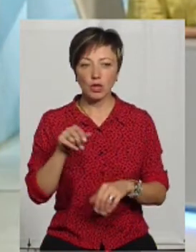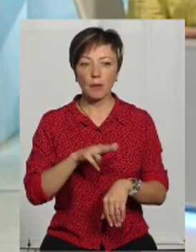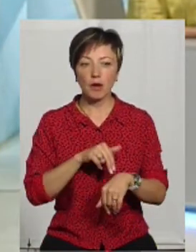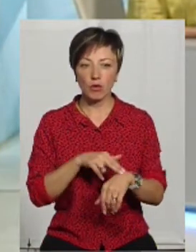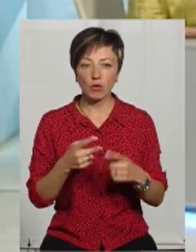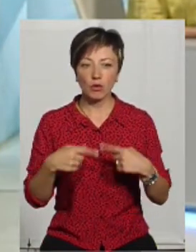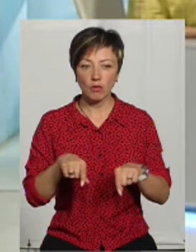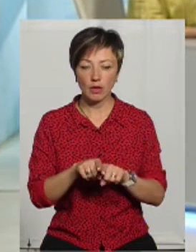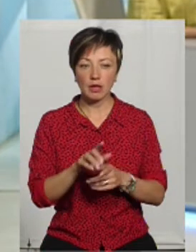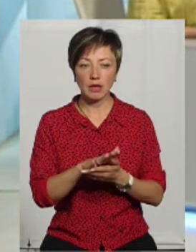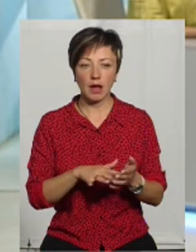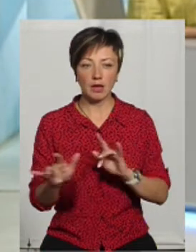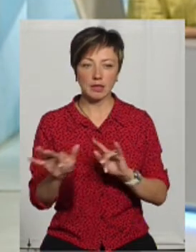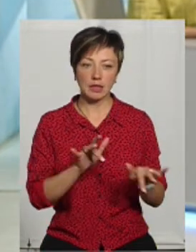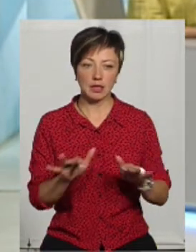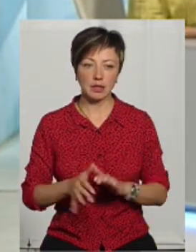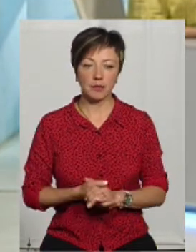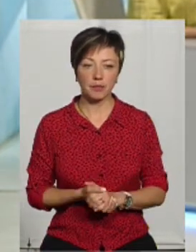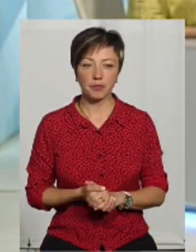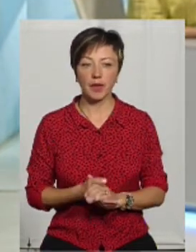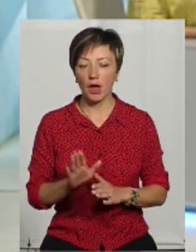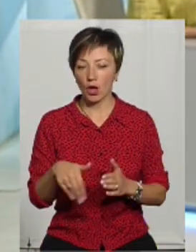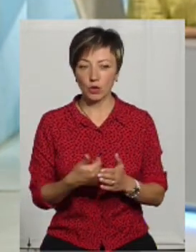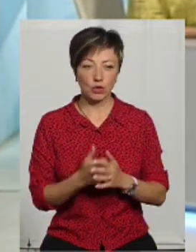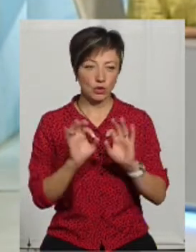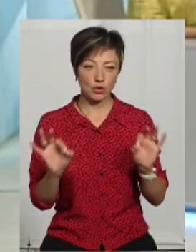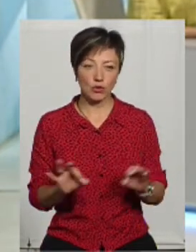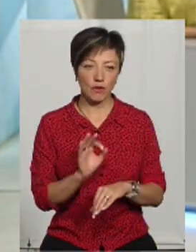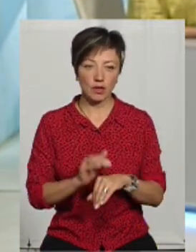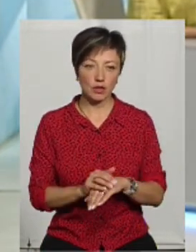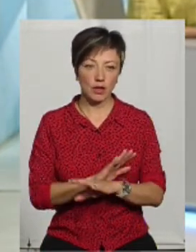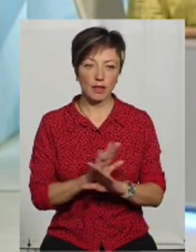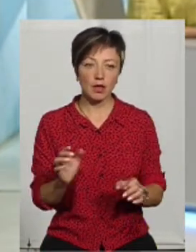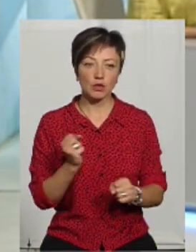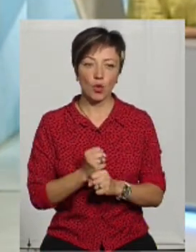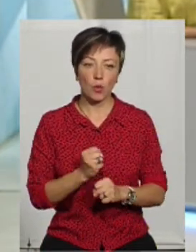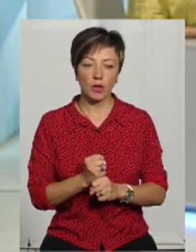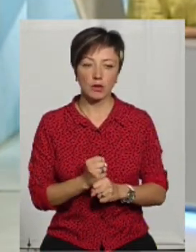правоохоронні органи будуть далі діяти. А до цього часу нічого фактично не зроблено.